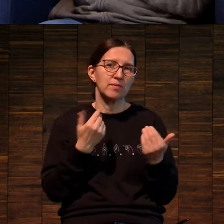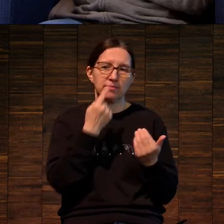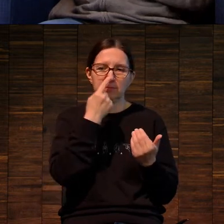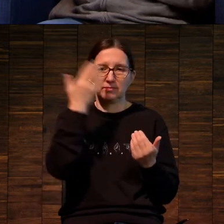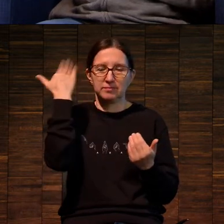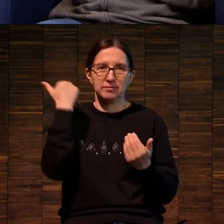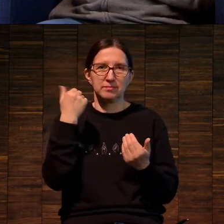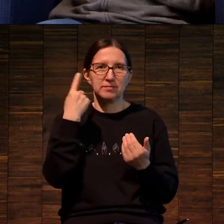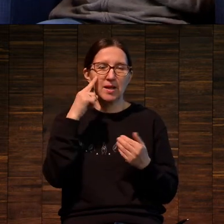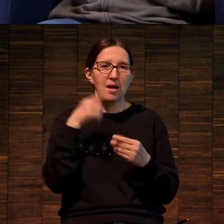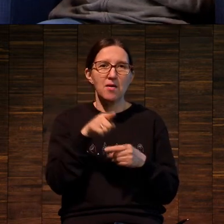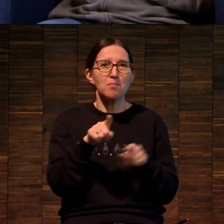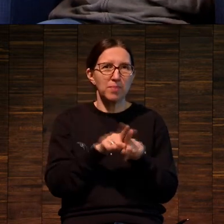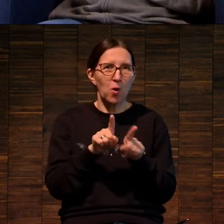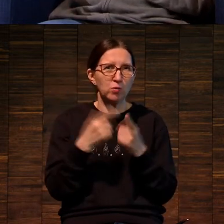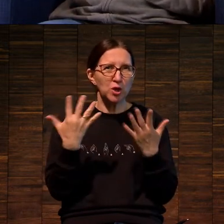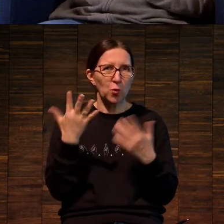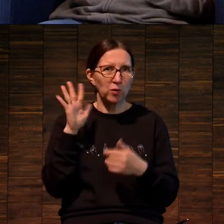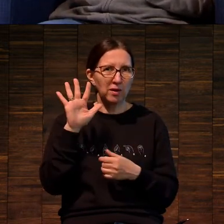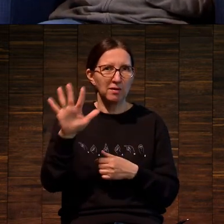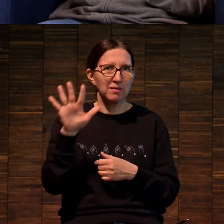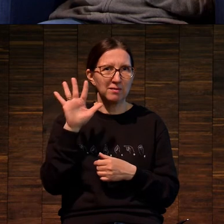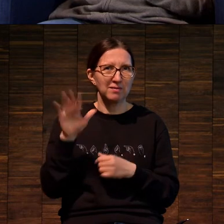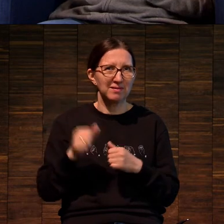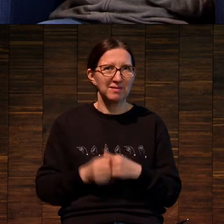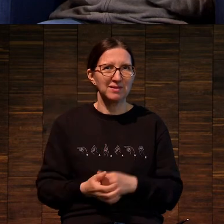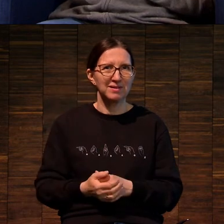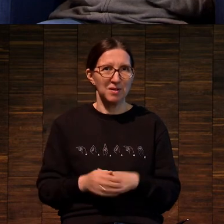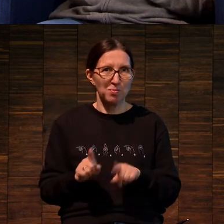последних работ не напоминают вам руки? Нет? Ничего?